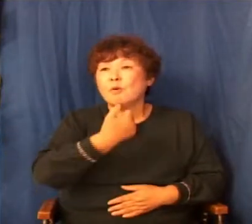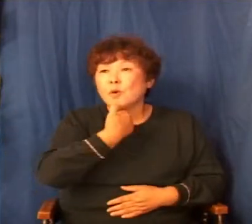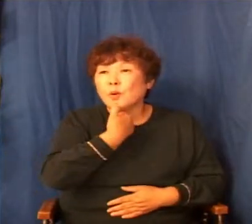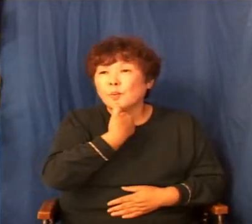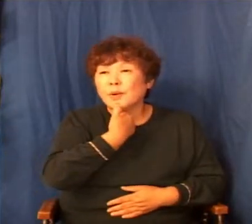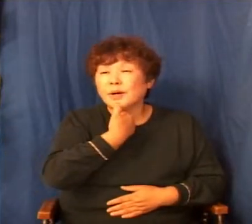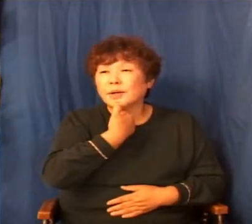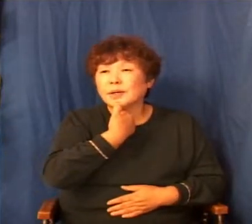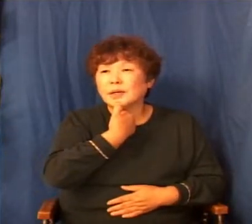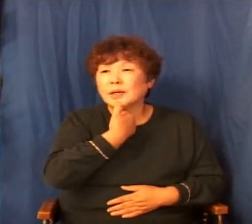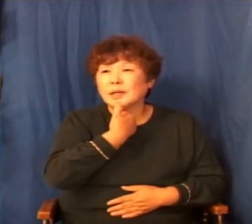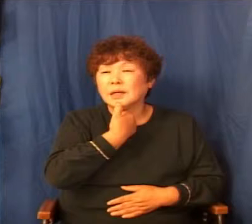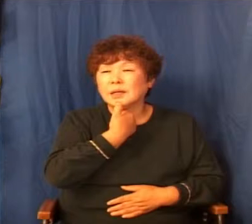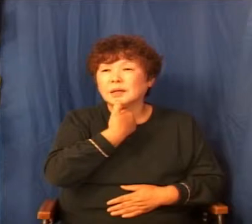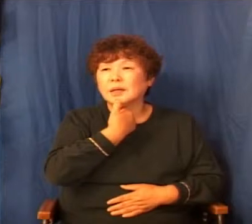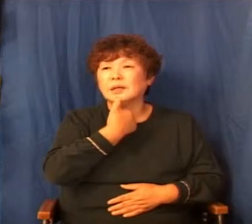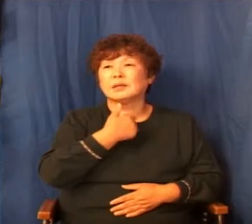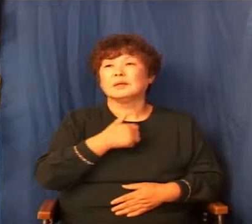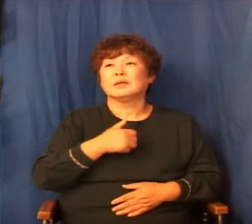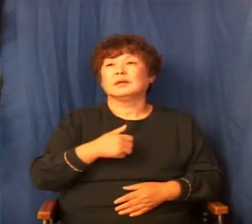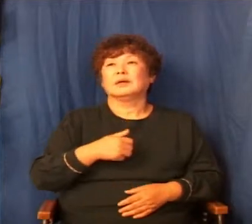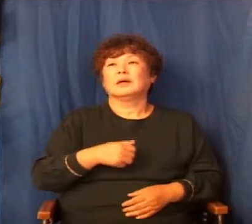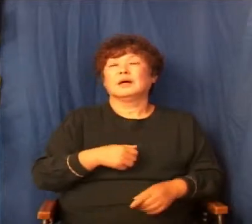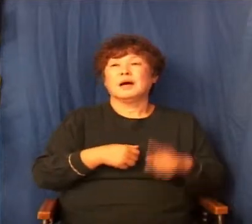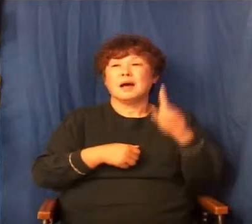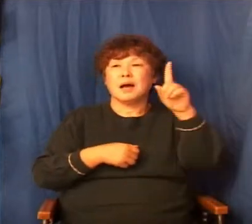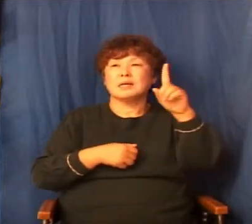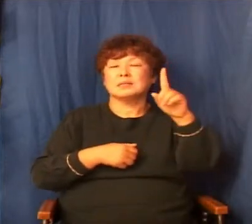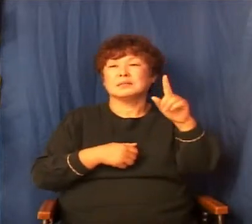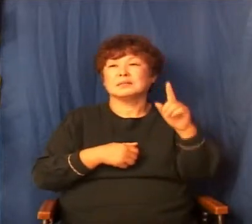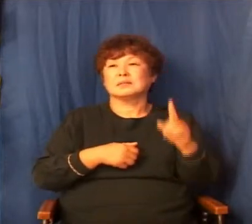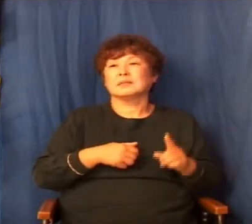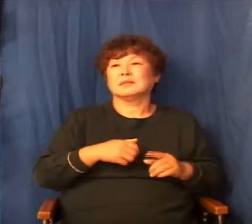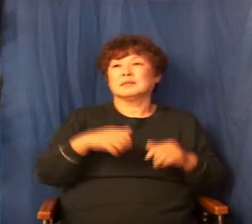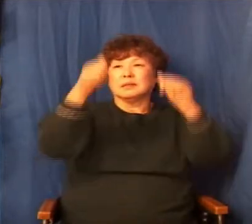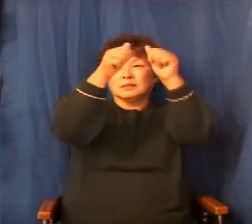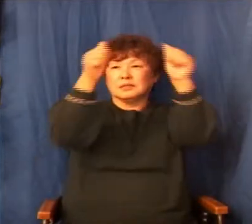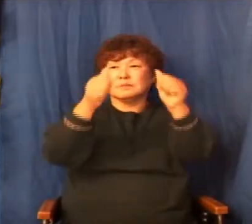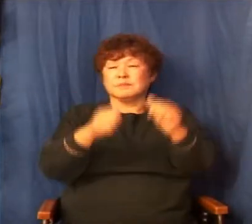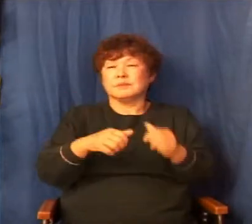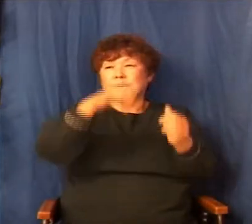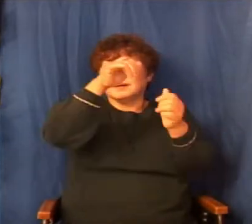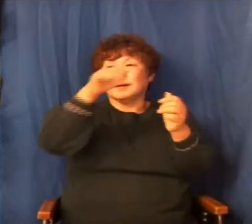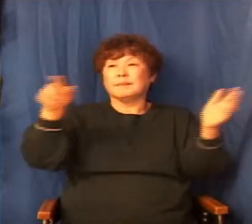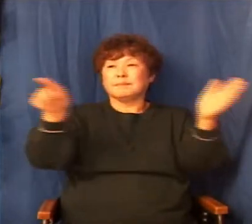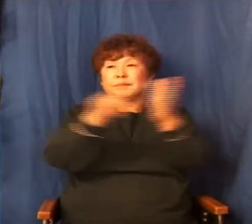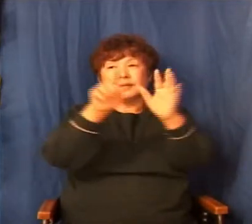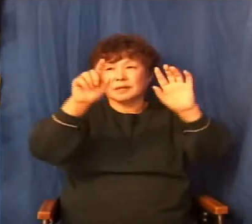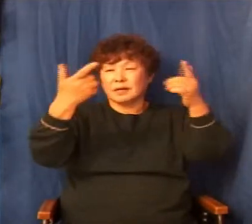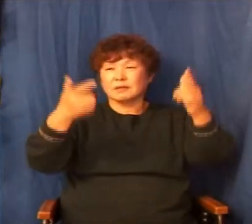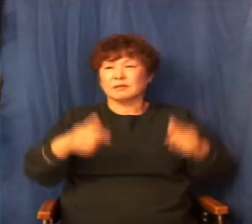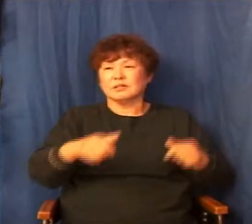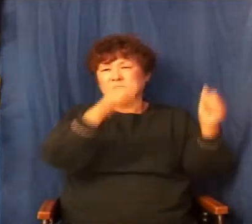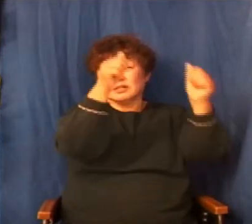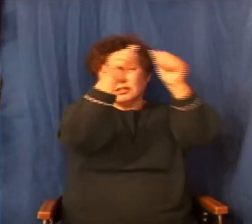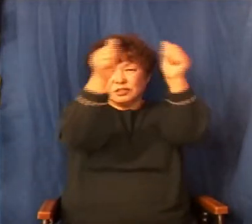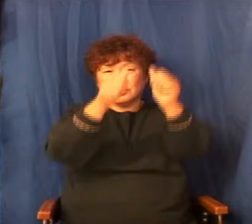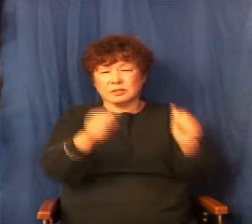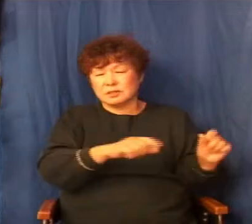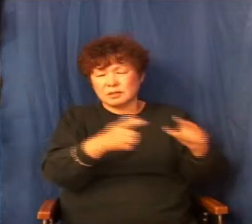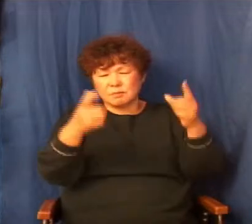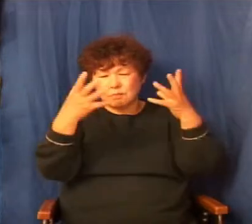유일신 사상이 아니에요 로마에는 우리가 그리스 로마 신화 보면 알듯이 신들이 엄청 많아요